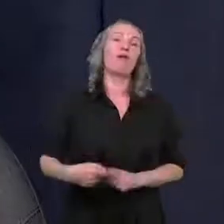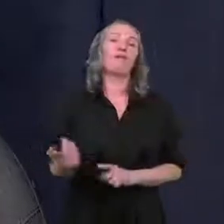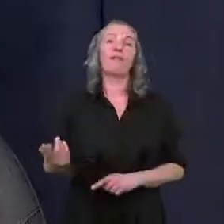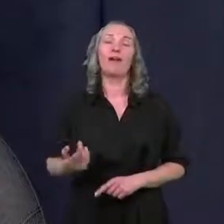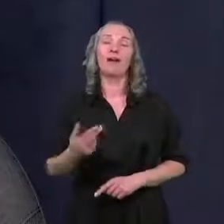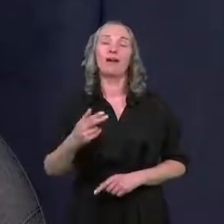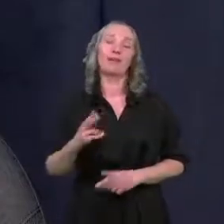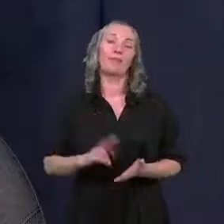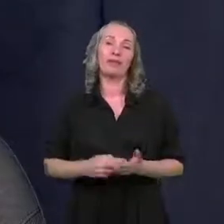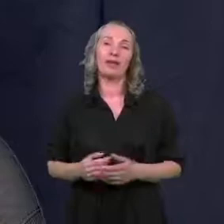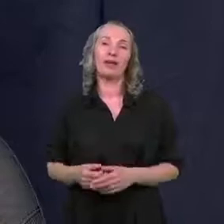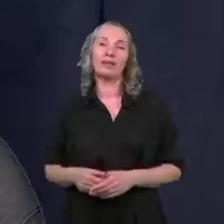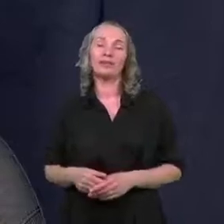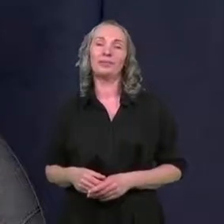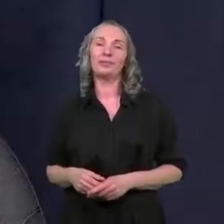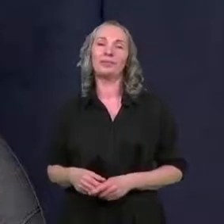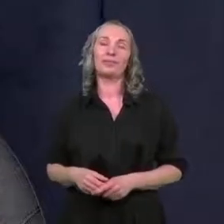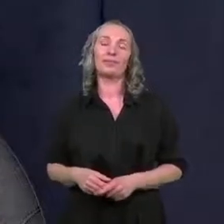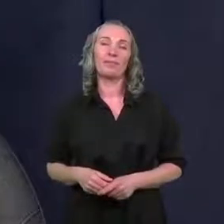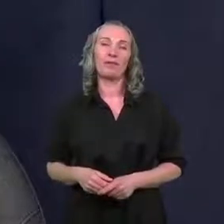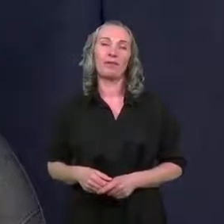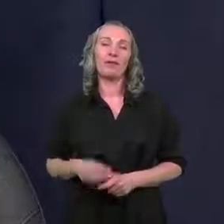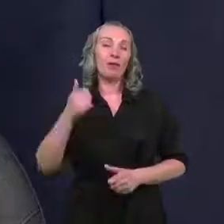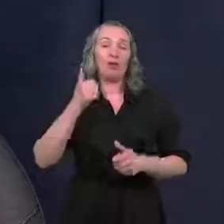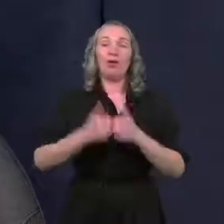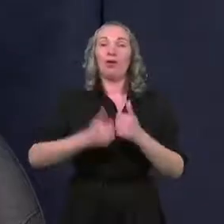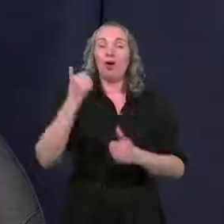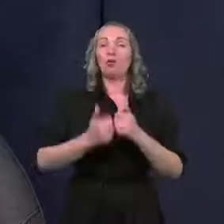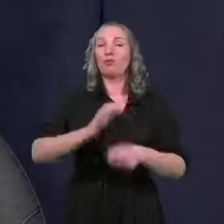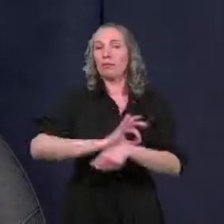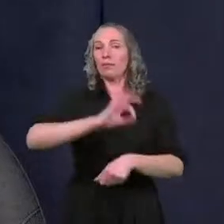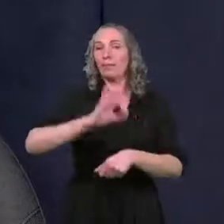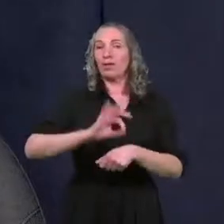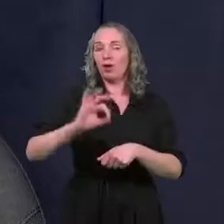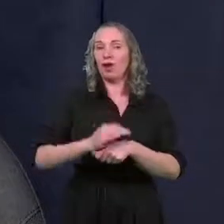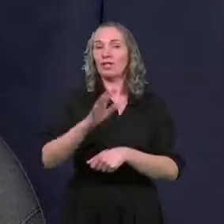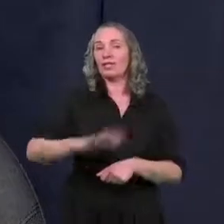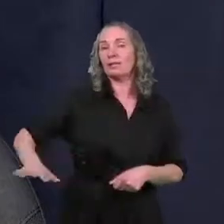w konkursie na projekt